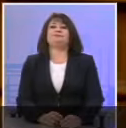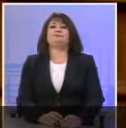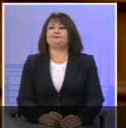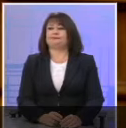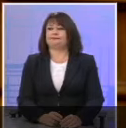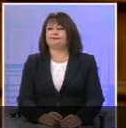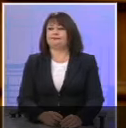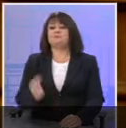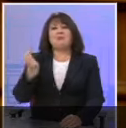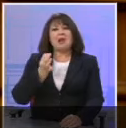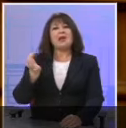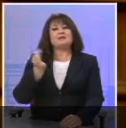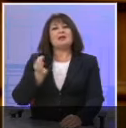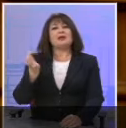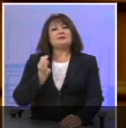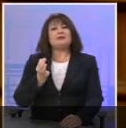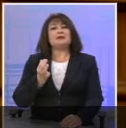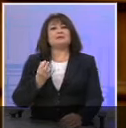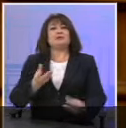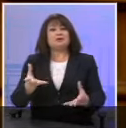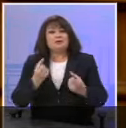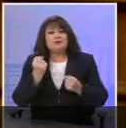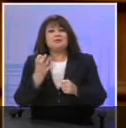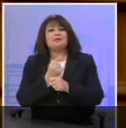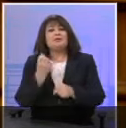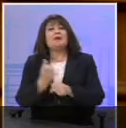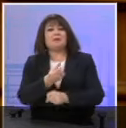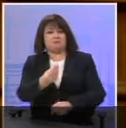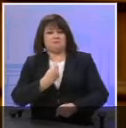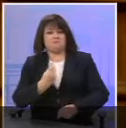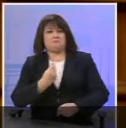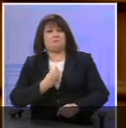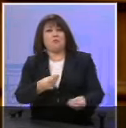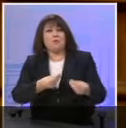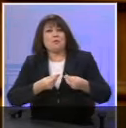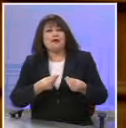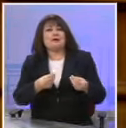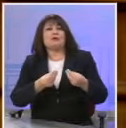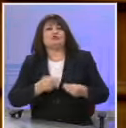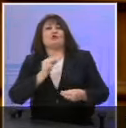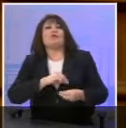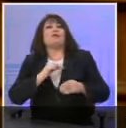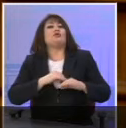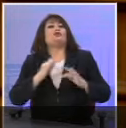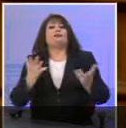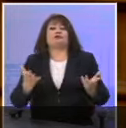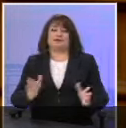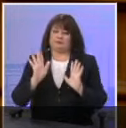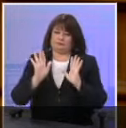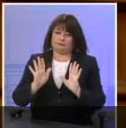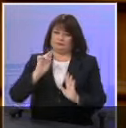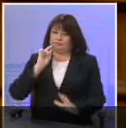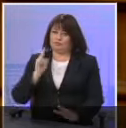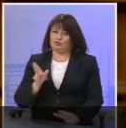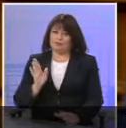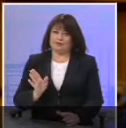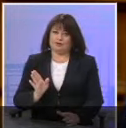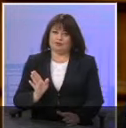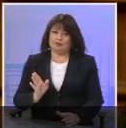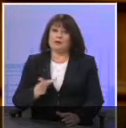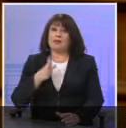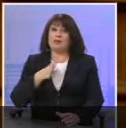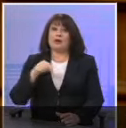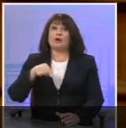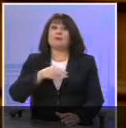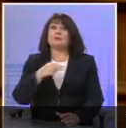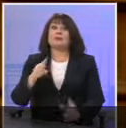Λέτε διαρκώς τι πήρατε και τι πήρατε. Τι πήρατε, τι πήρατε. Ακούστε κύριο Κουμτσέκου. Και θέλω σε